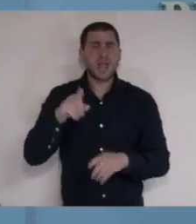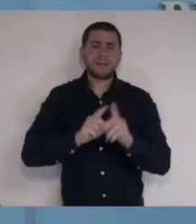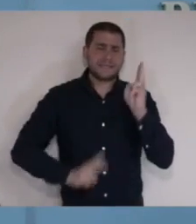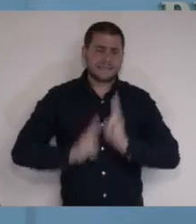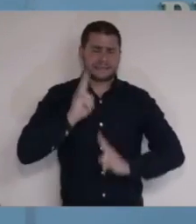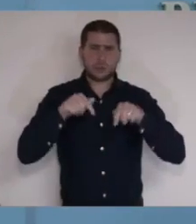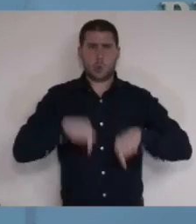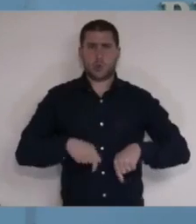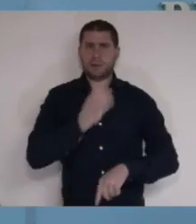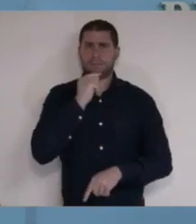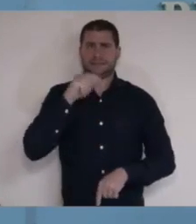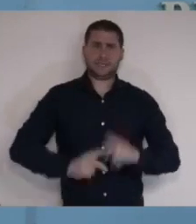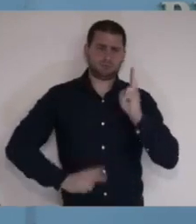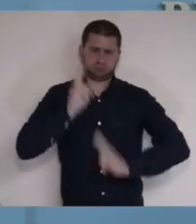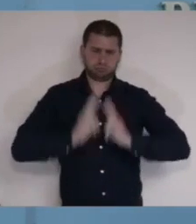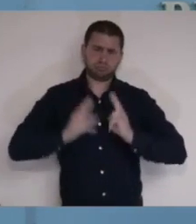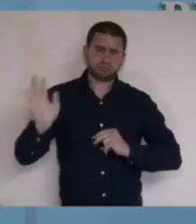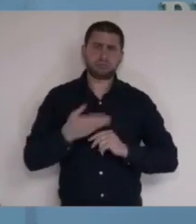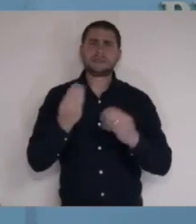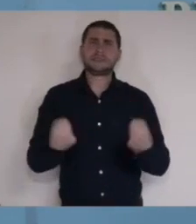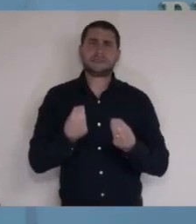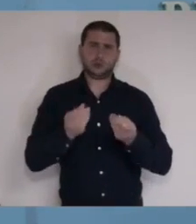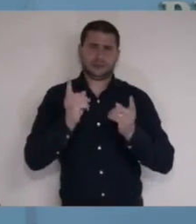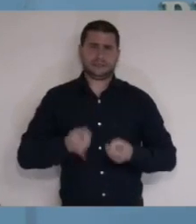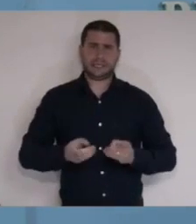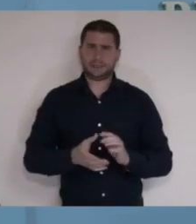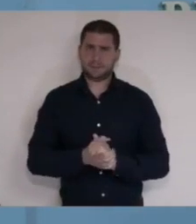היצור העצמי בארץ לעד ציוד הדרוש.